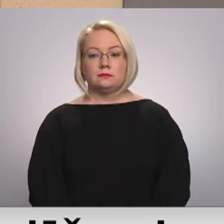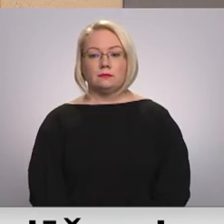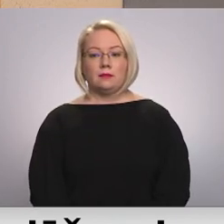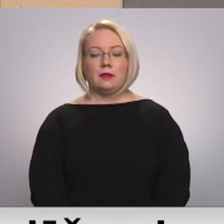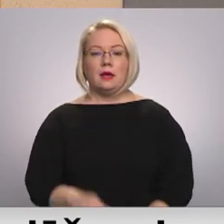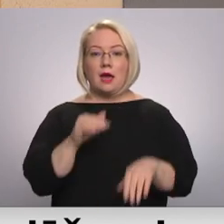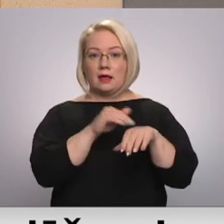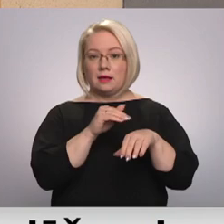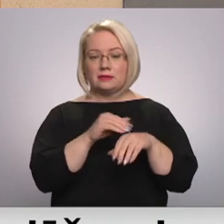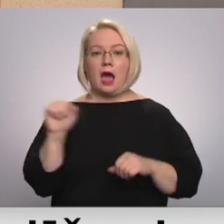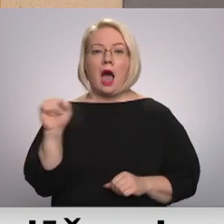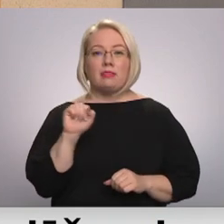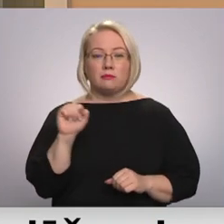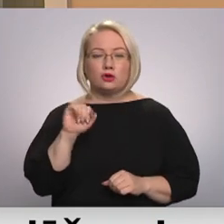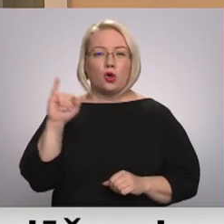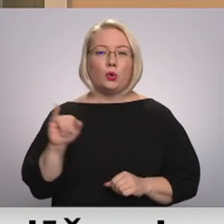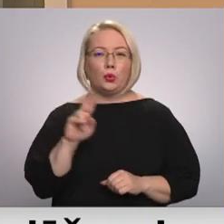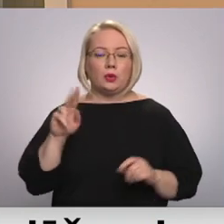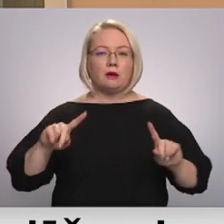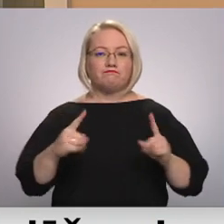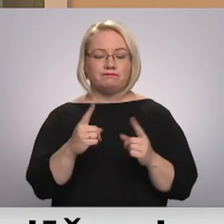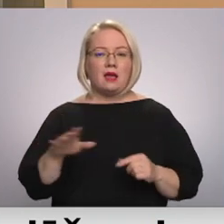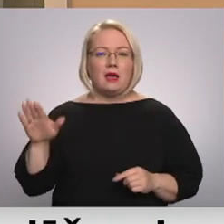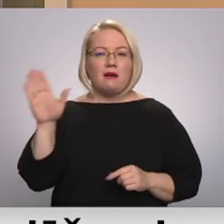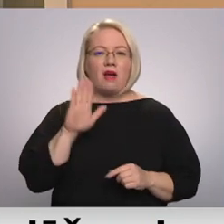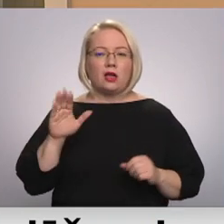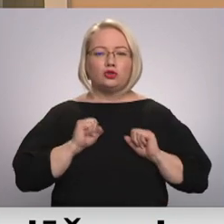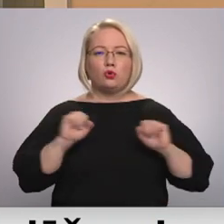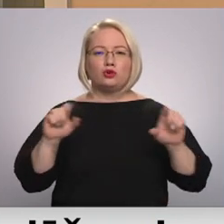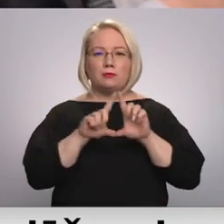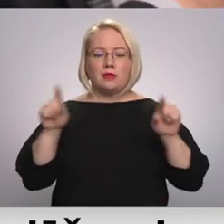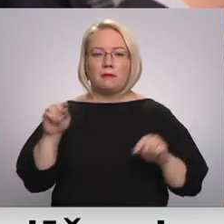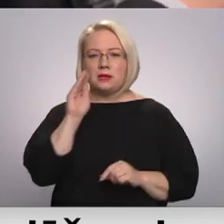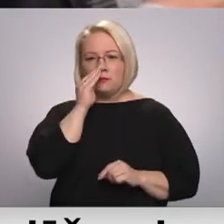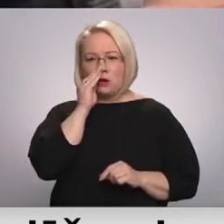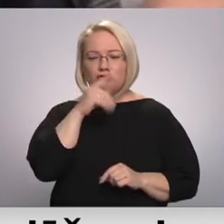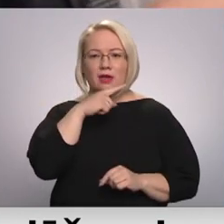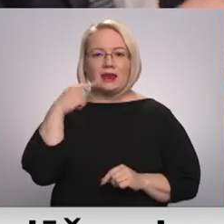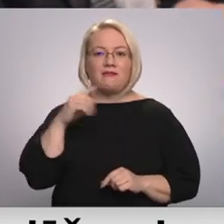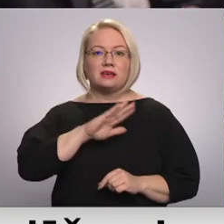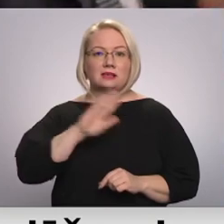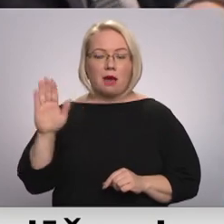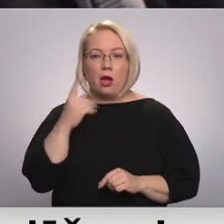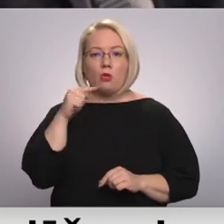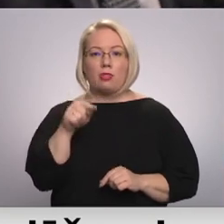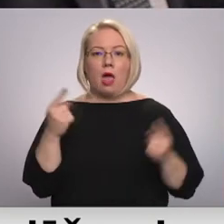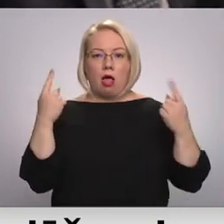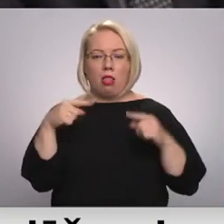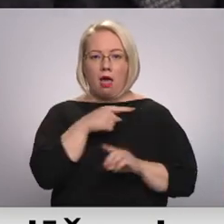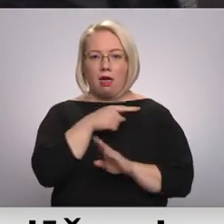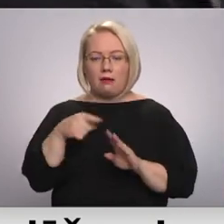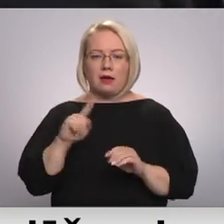Atgādināsim, ka Jāni Ādamsoni jūnijā aizturēja valsts drošības dienestis par spiegošanu Krievijas labā. Kopš tā laika viņš atrodas